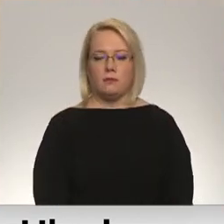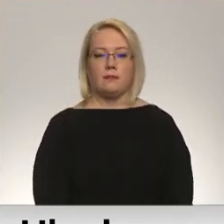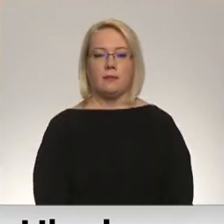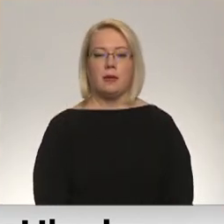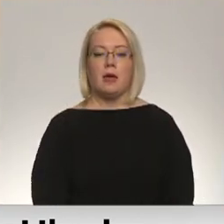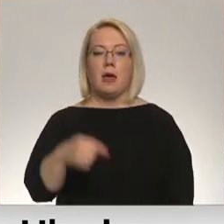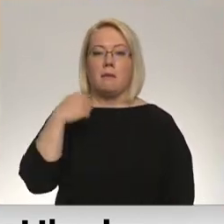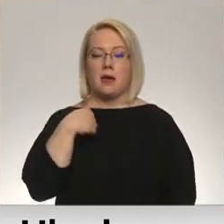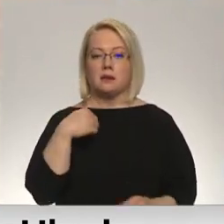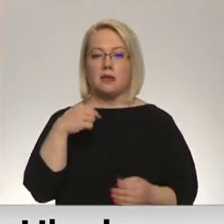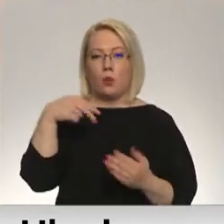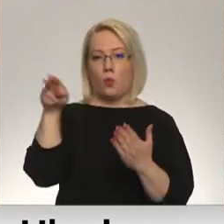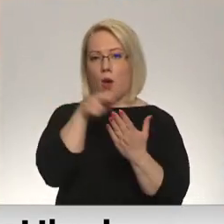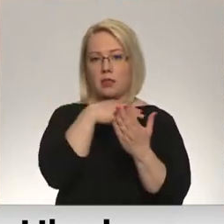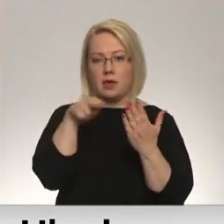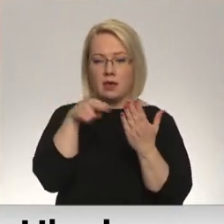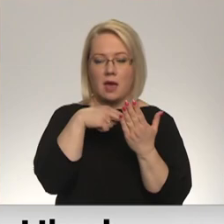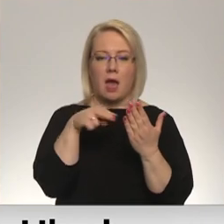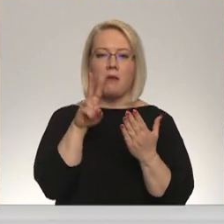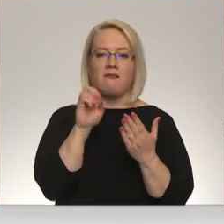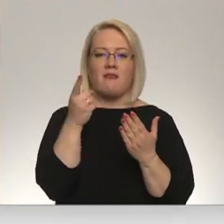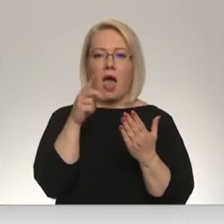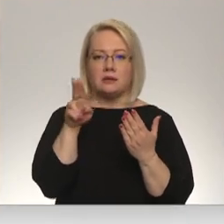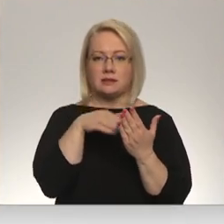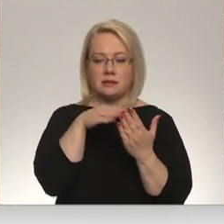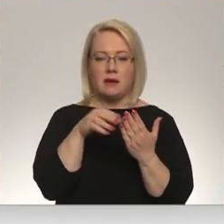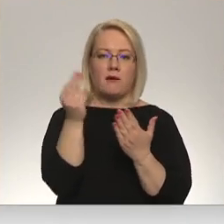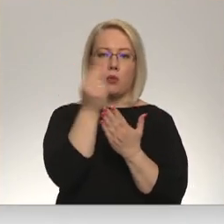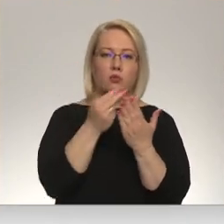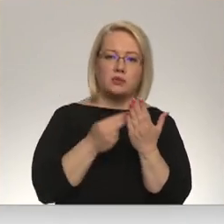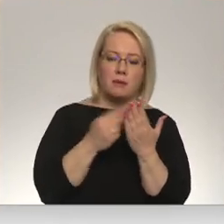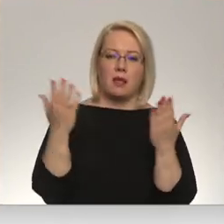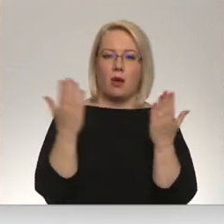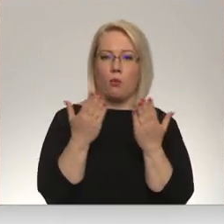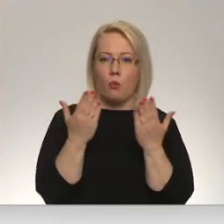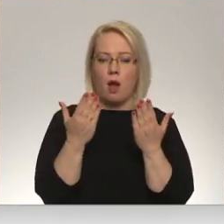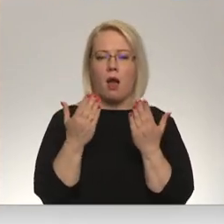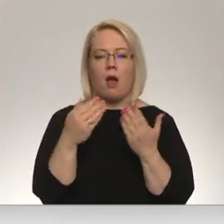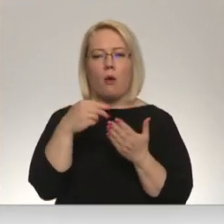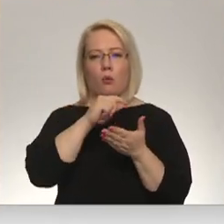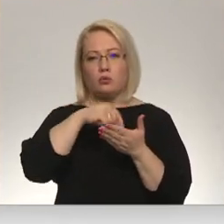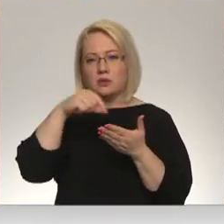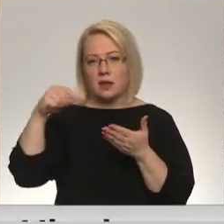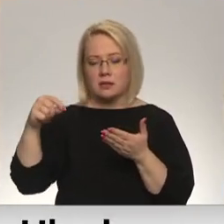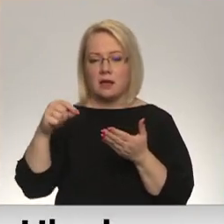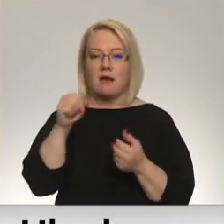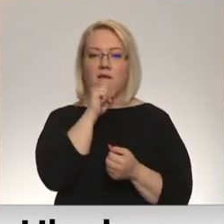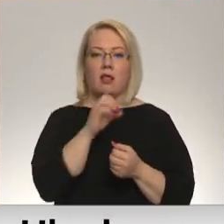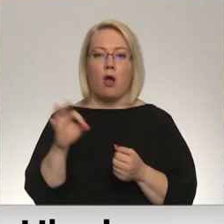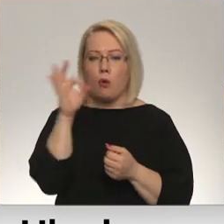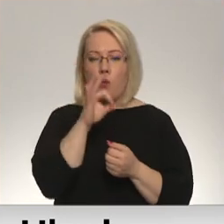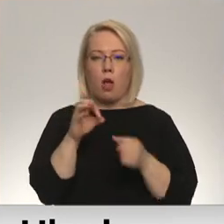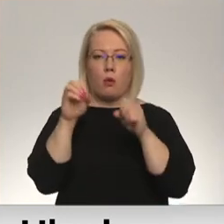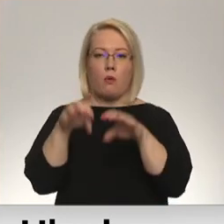Mēs ar otiņām klājam uz olām vāsku, tad var uzzīmēt kādu rakstu, kaut ko uzrakstīt. Vēlāk olu liek